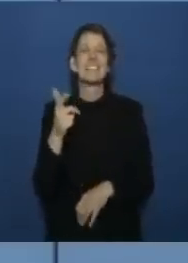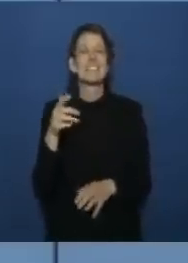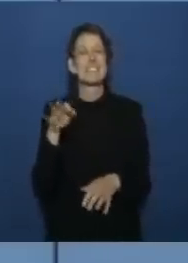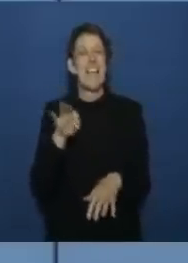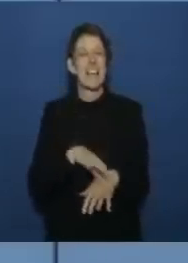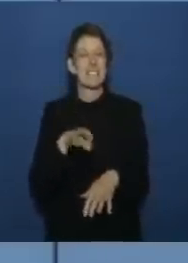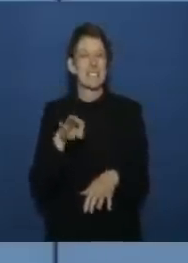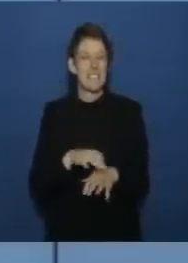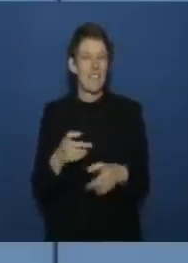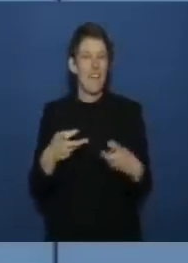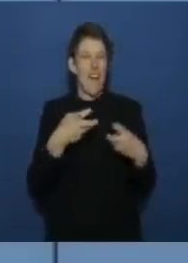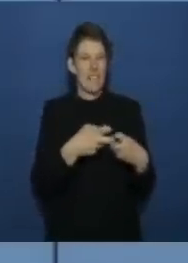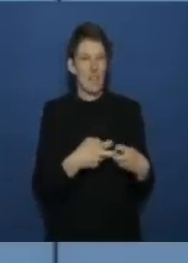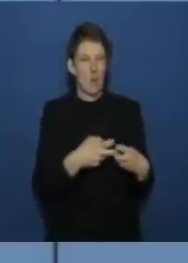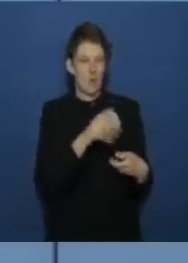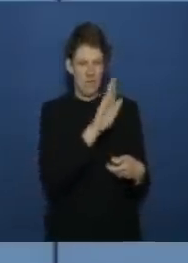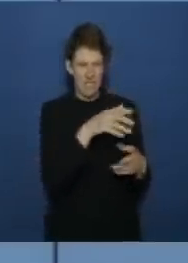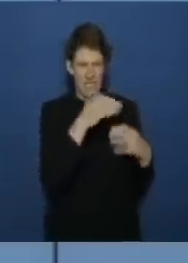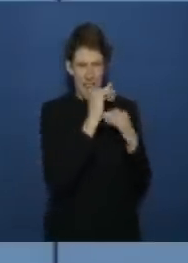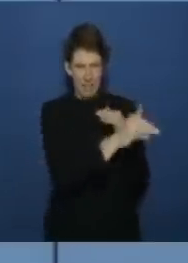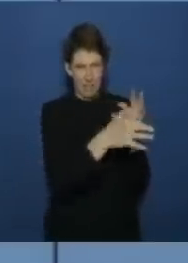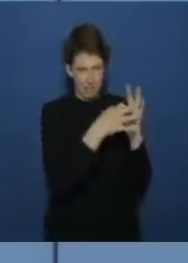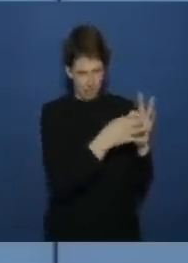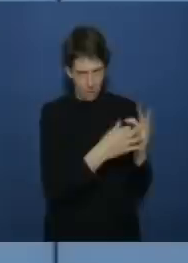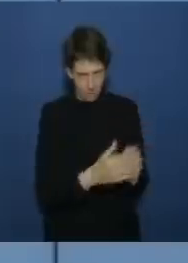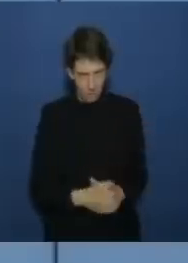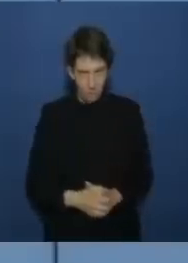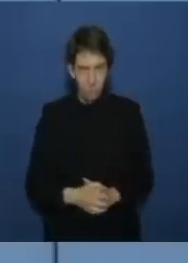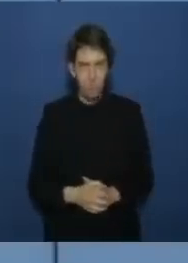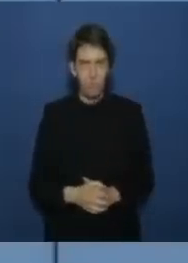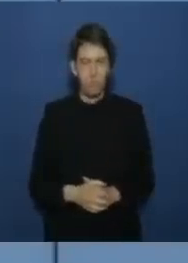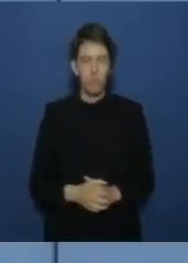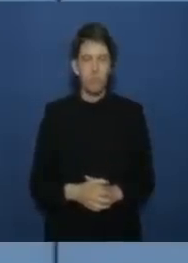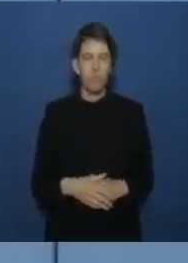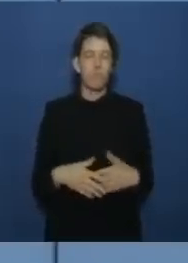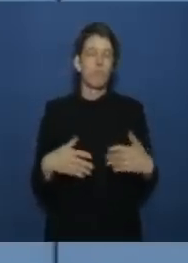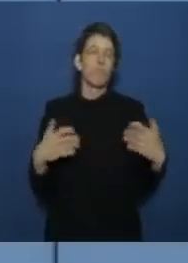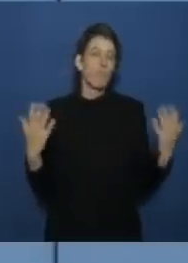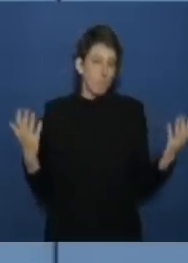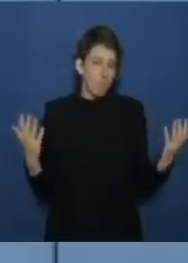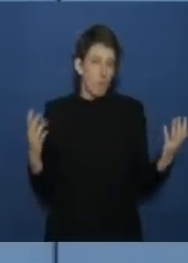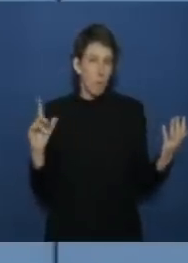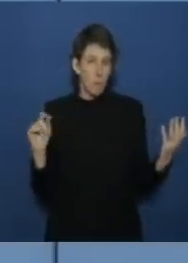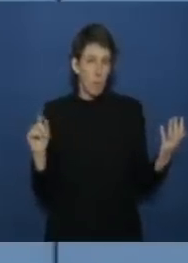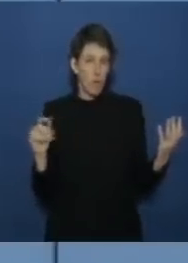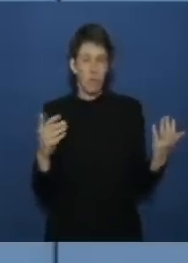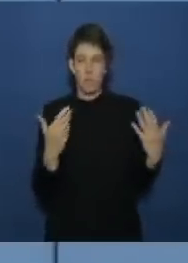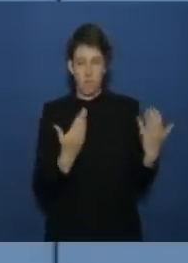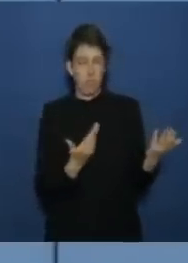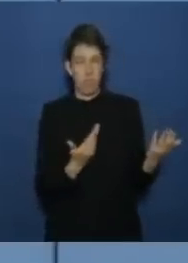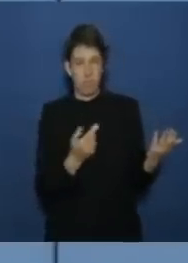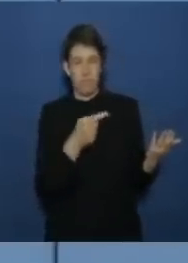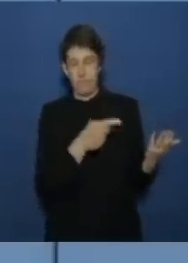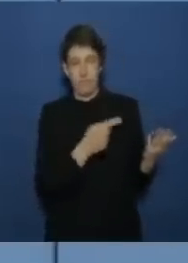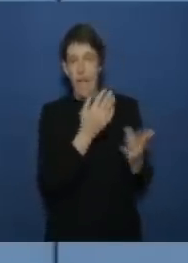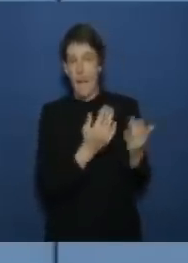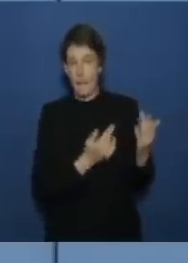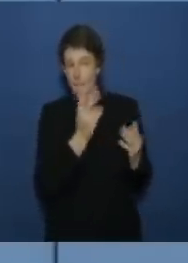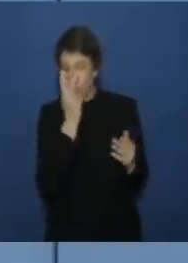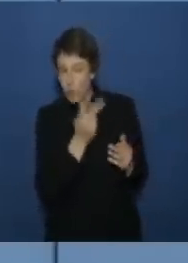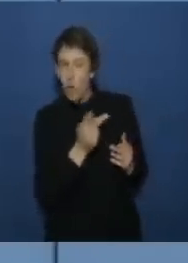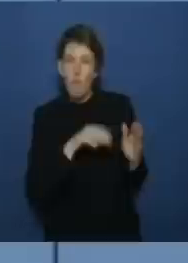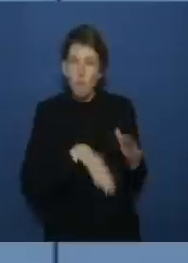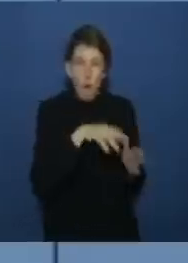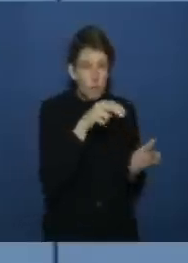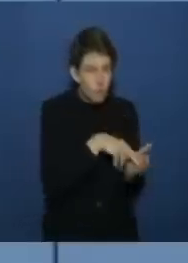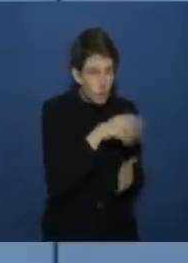vereinigungen der länder und das heißt sie müssen halt eben die die abrechnung auf vollständigkeit